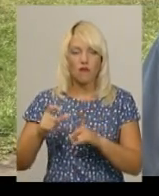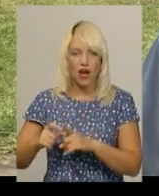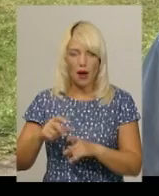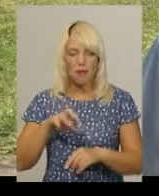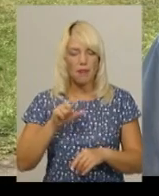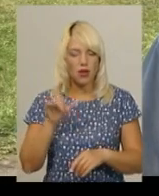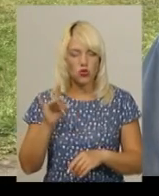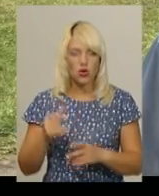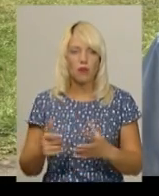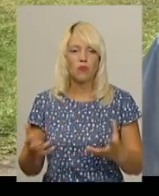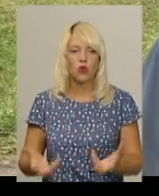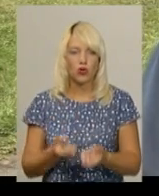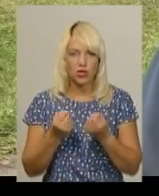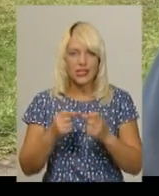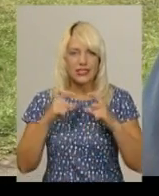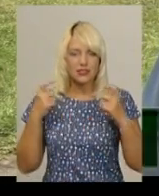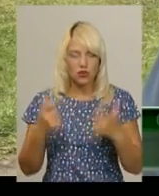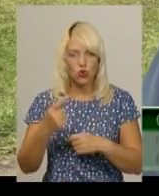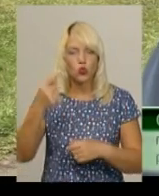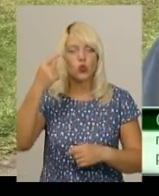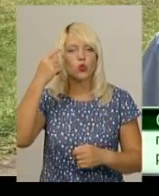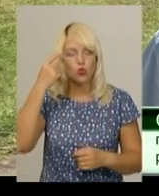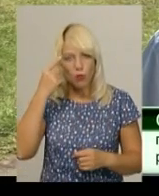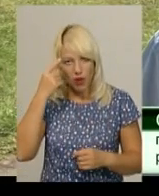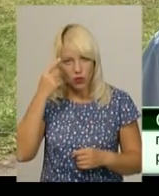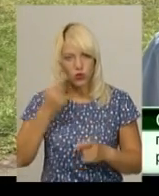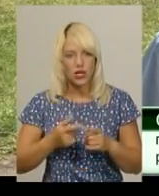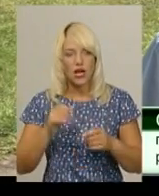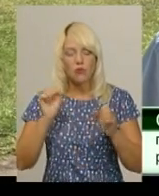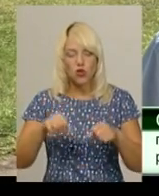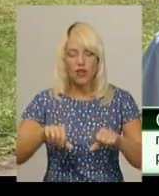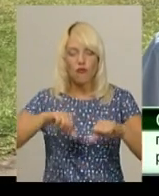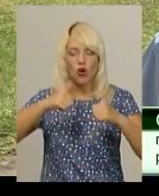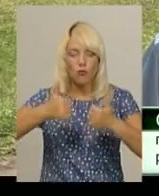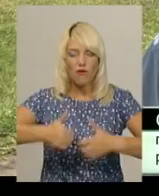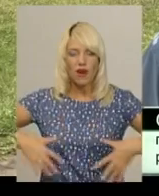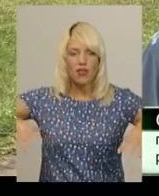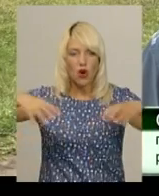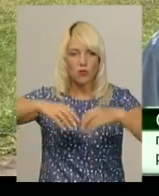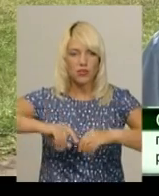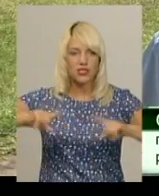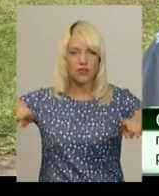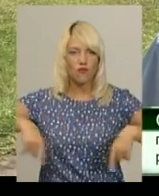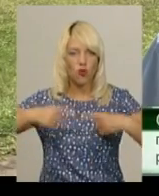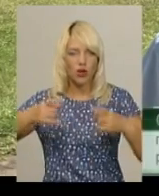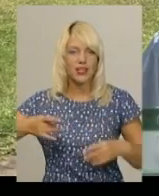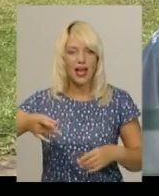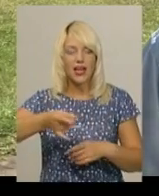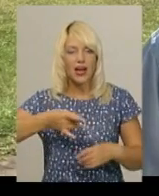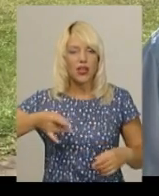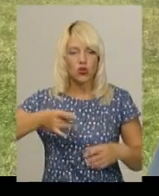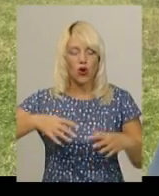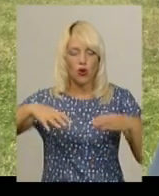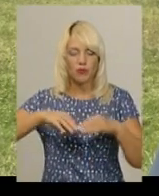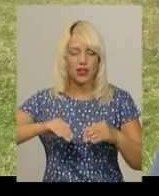стадіону в Деражній думають. Можливо, з реформуванням створення в районі об